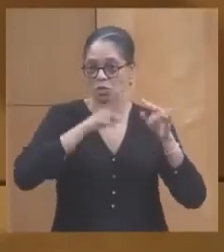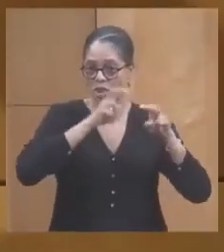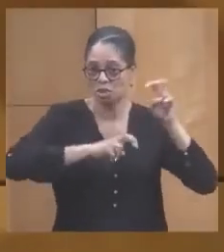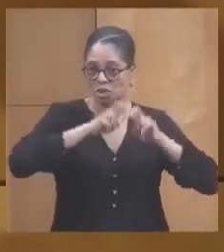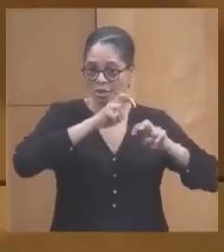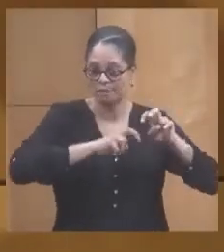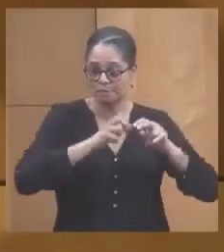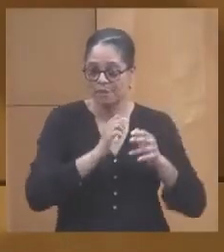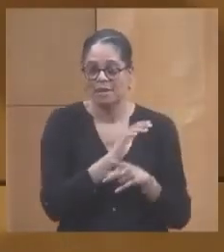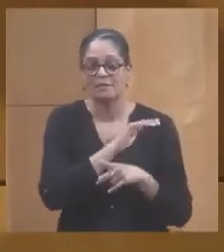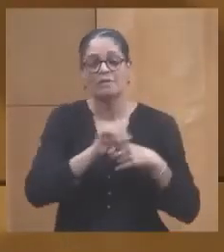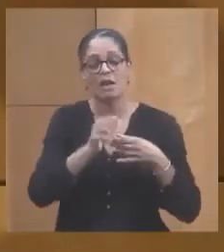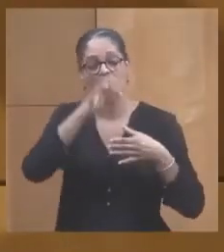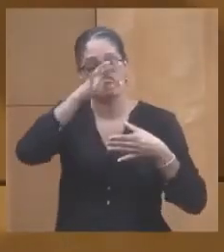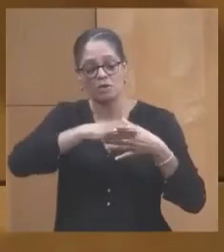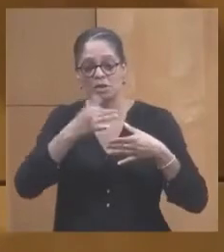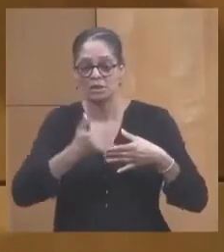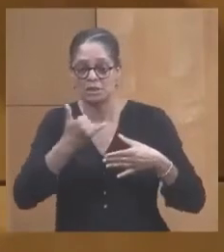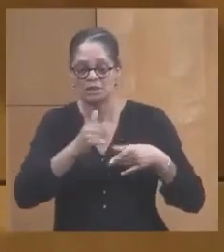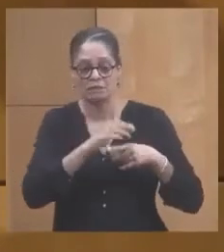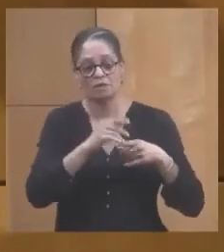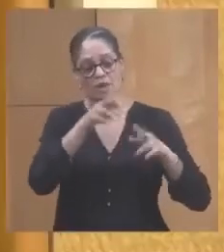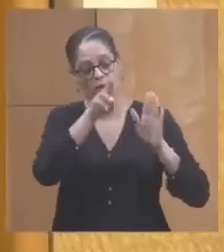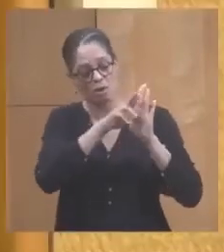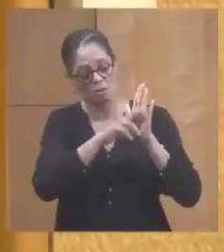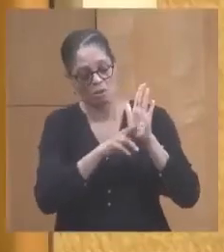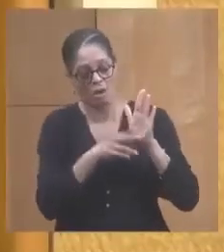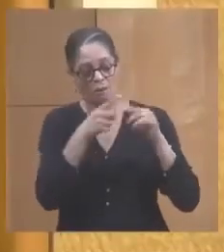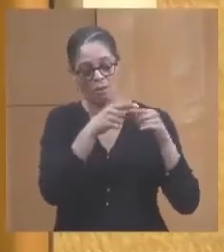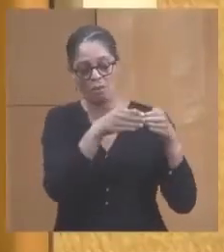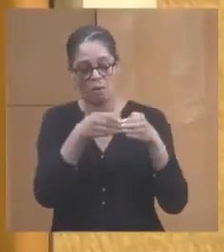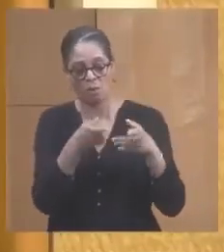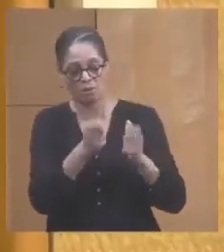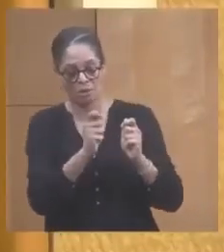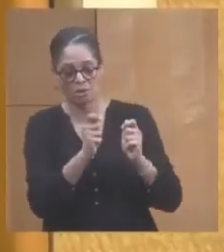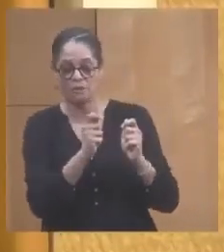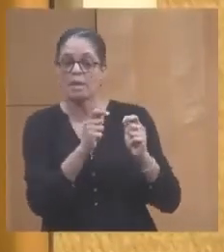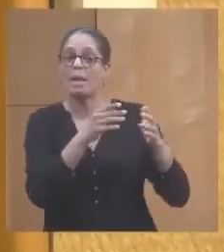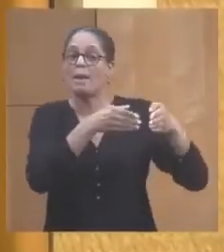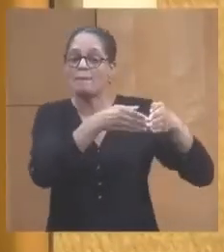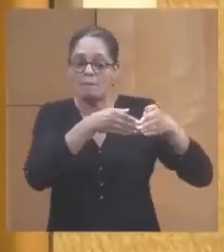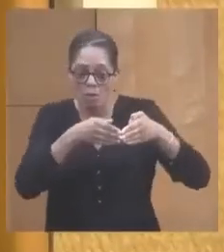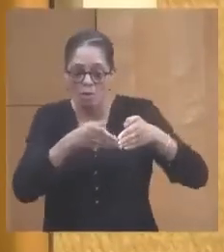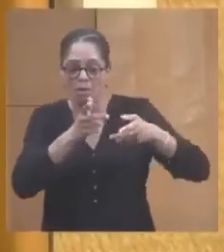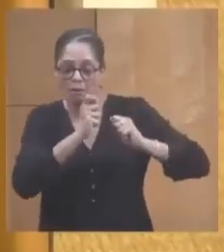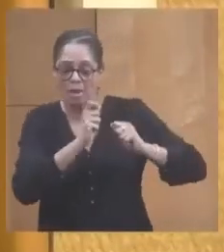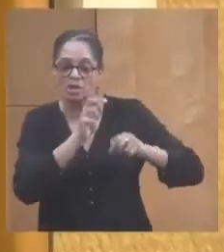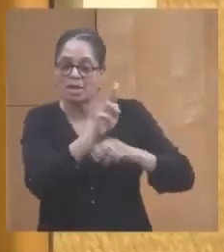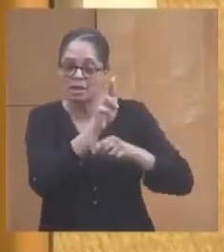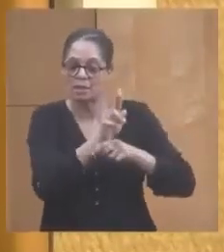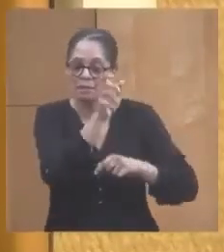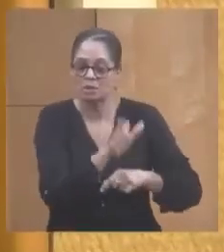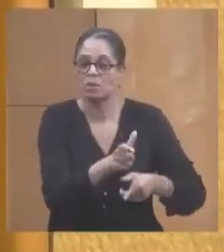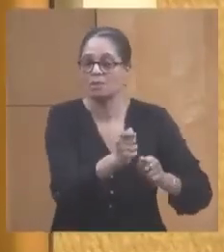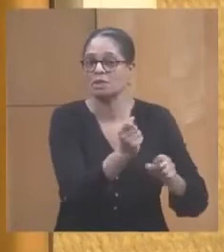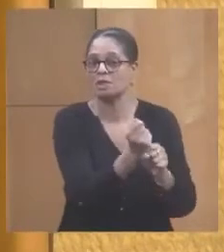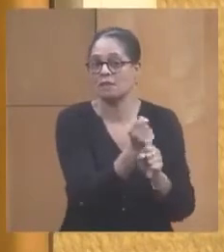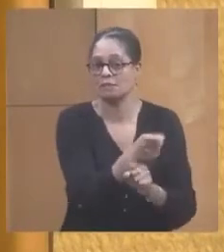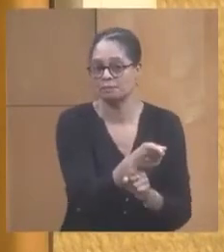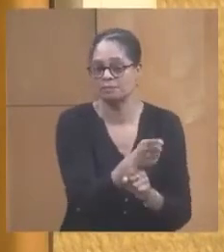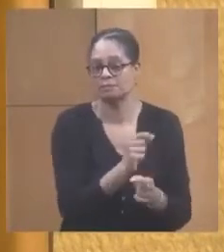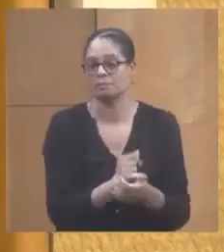qui a établi des règles pour les ports de pêche pour dire que les ports de pêche étaient réservés aux marins pêcheurs et que tout